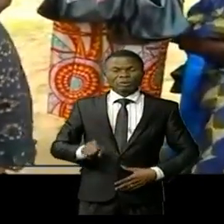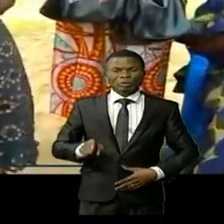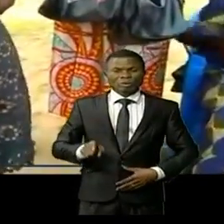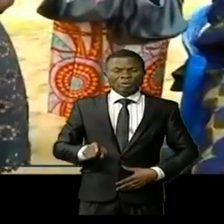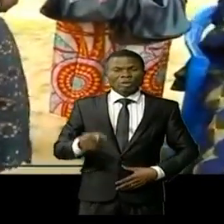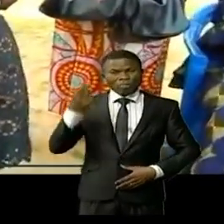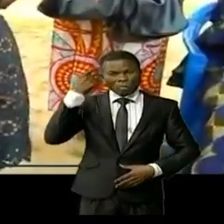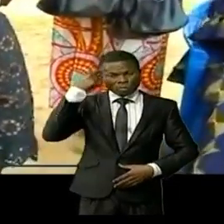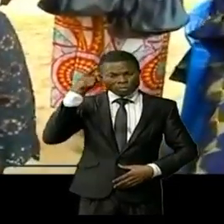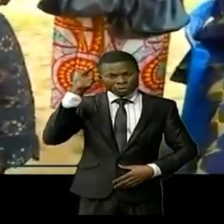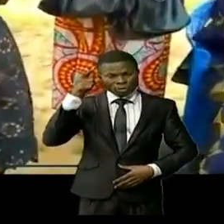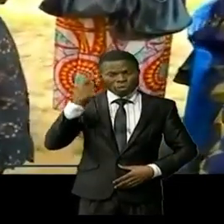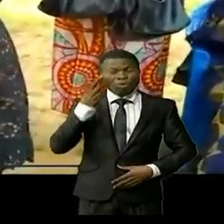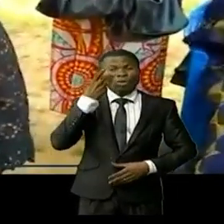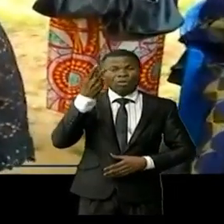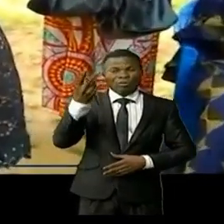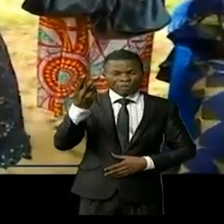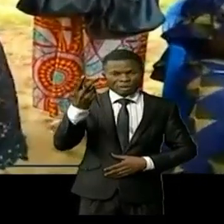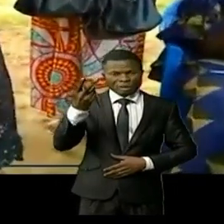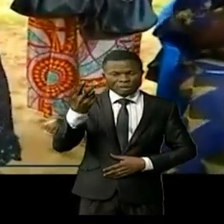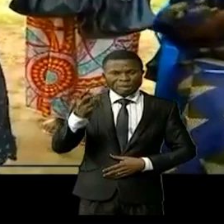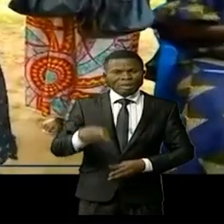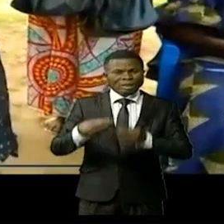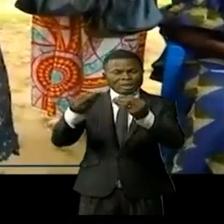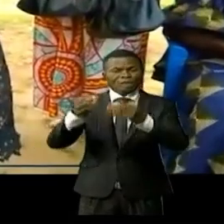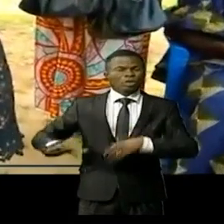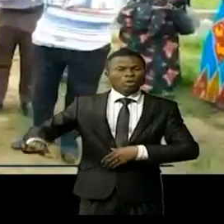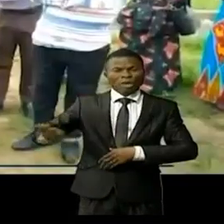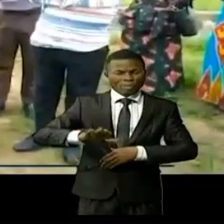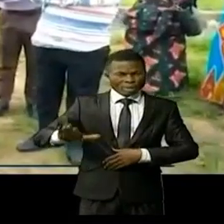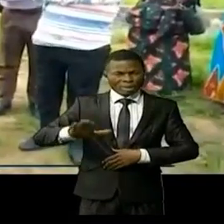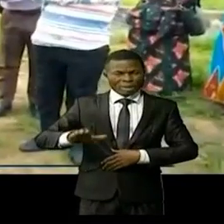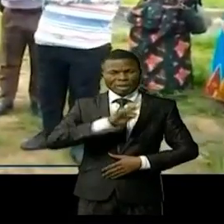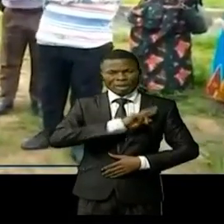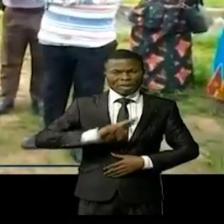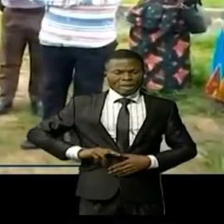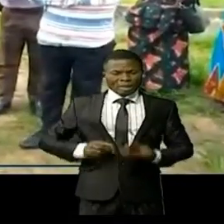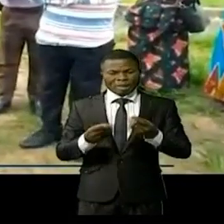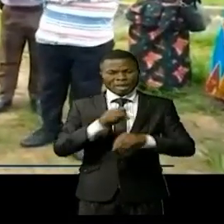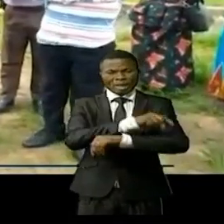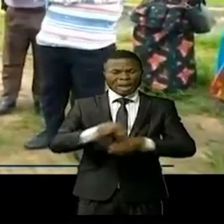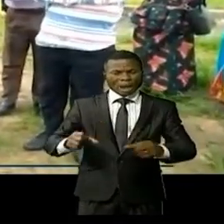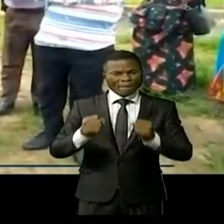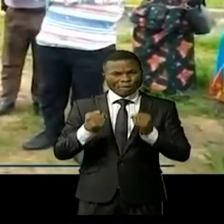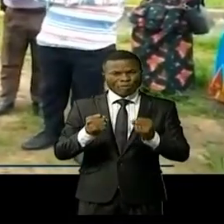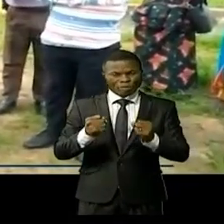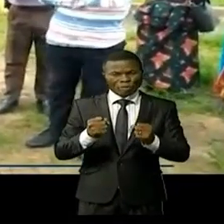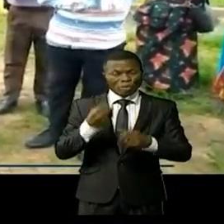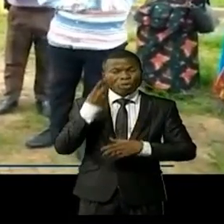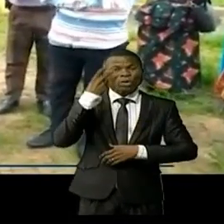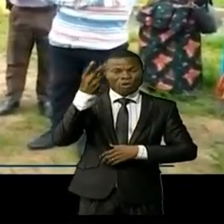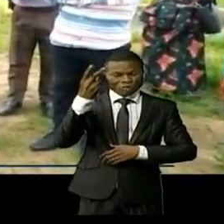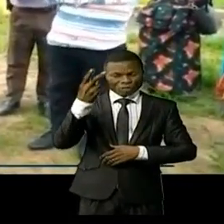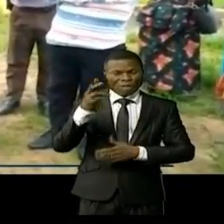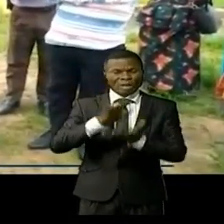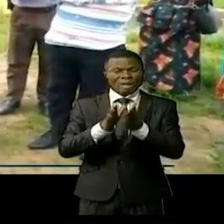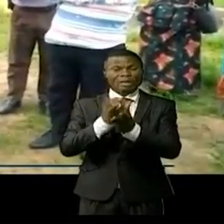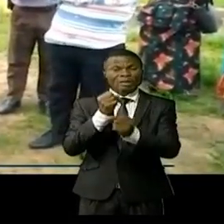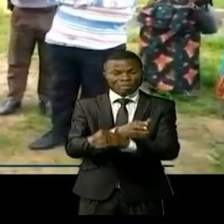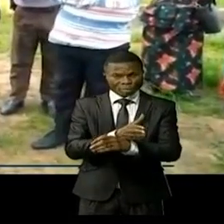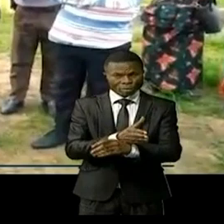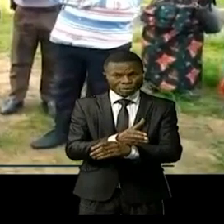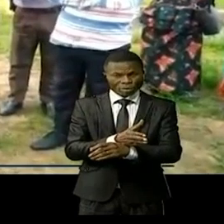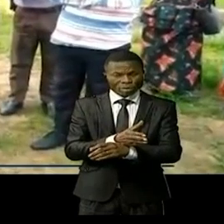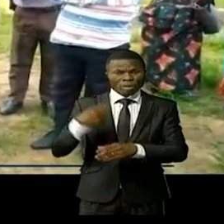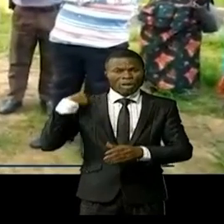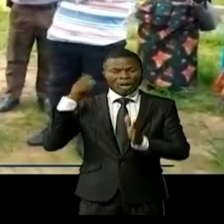Chilombo, dans sa vision qui vise de doter son pays, la RDC, d'une administration efficace, vision qui se matérialise déjà par